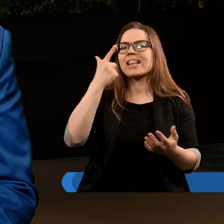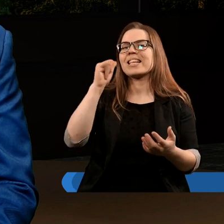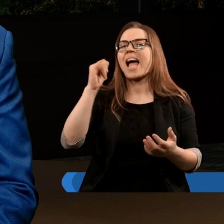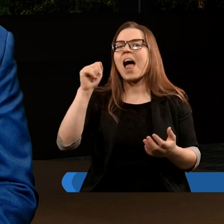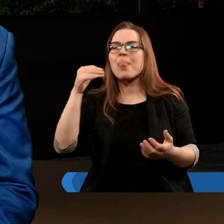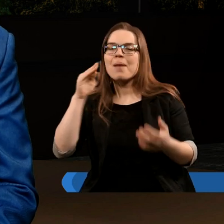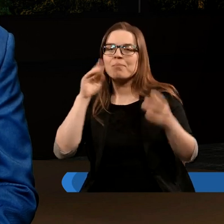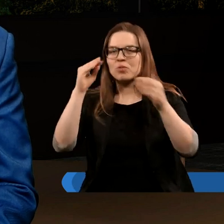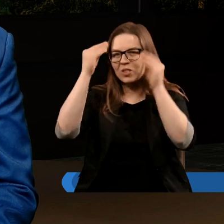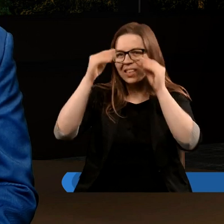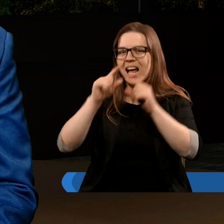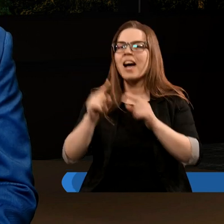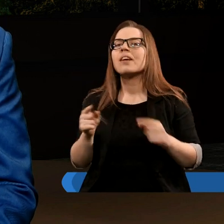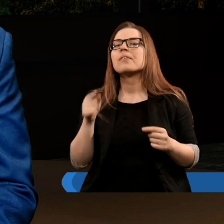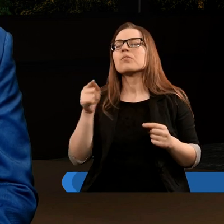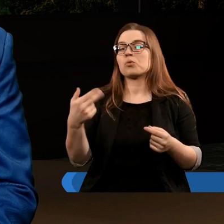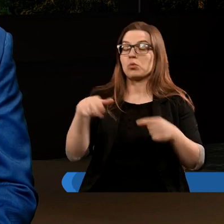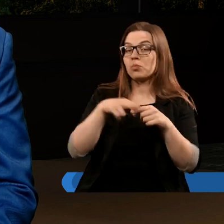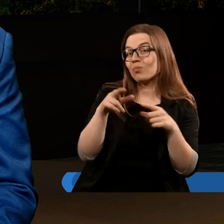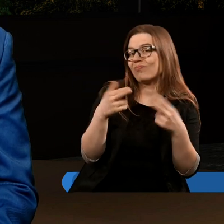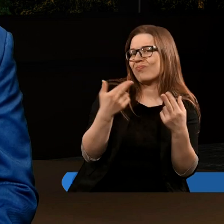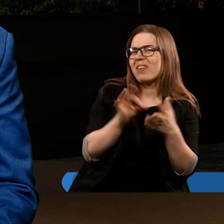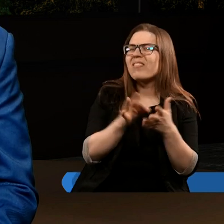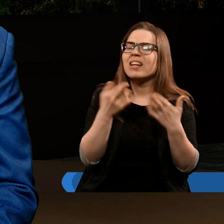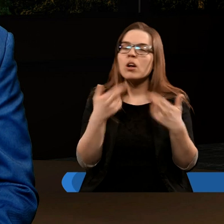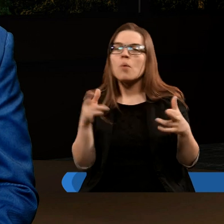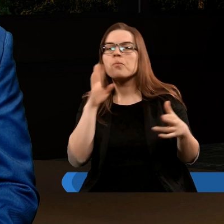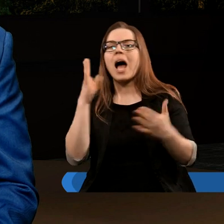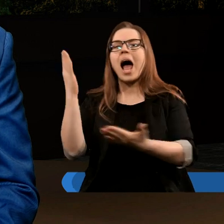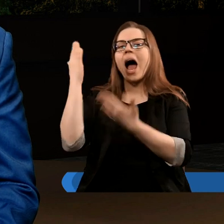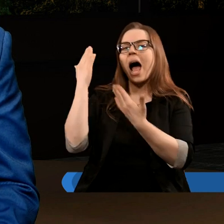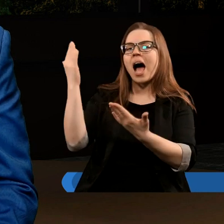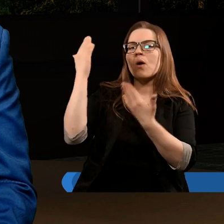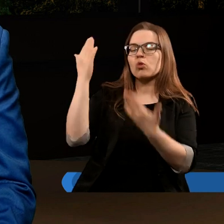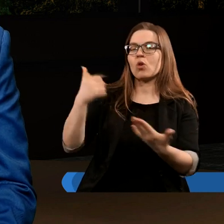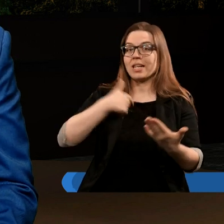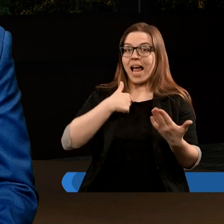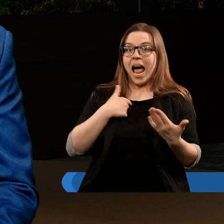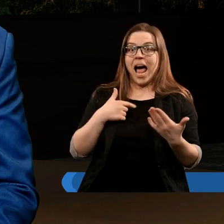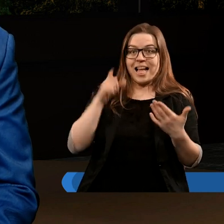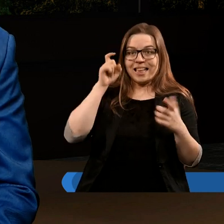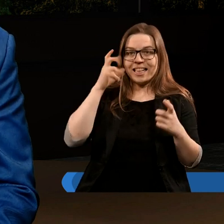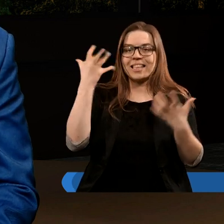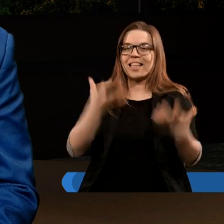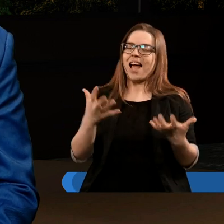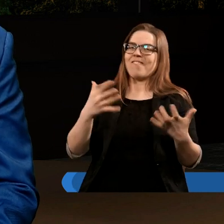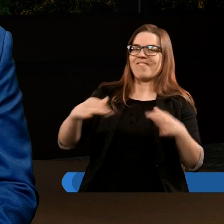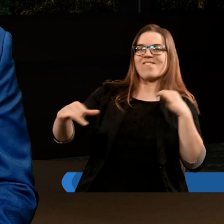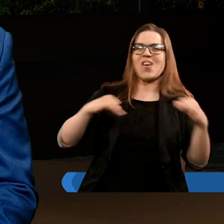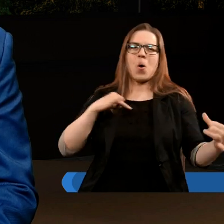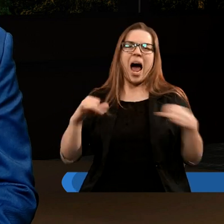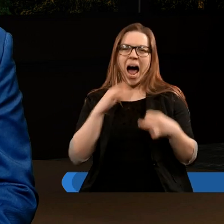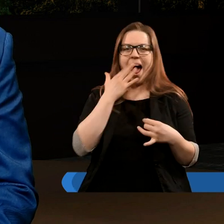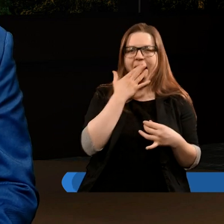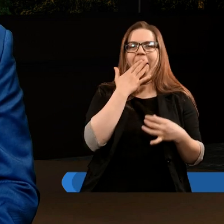a więc też gdzieś tam ubiega się o swego rodzaju pewien autorytet, domaga się władzy. To jest pewien